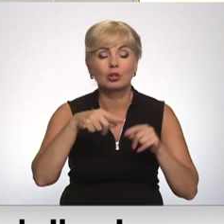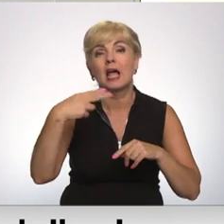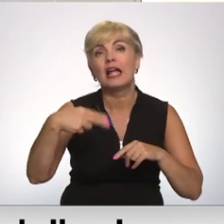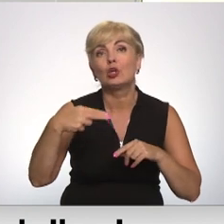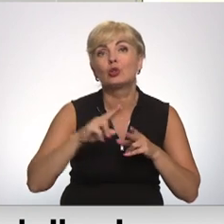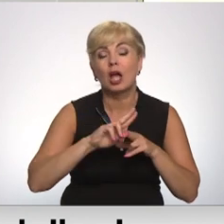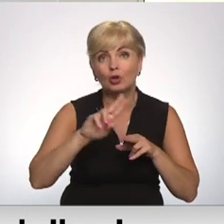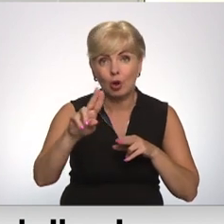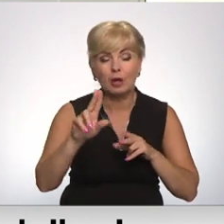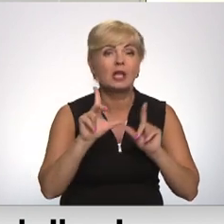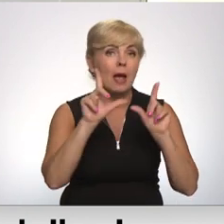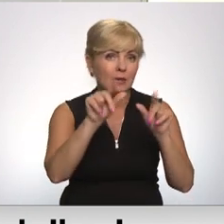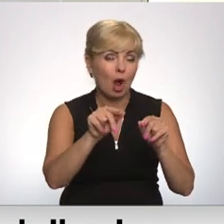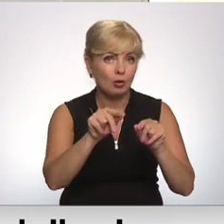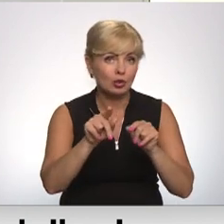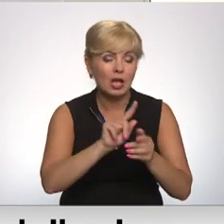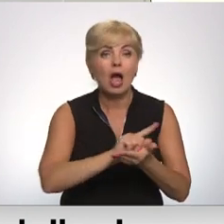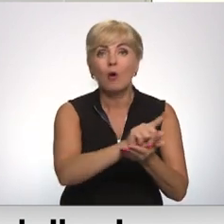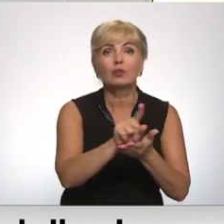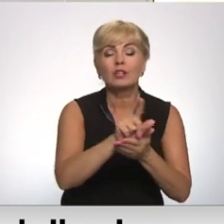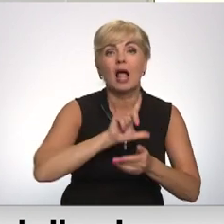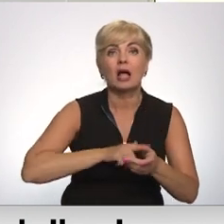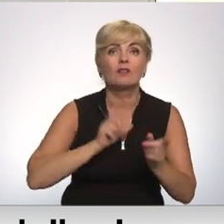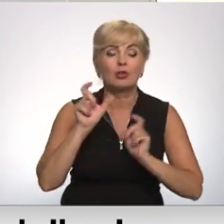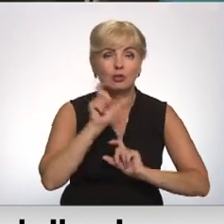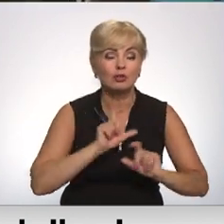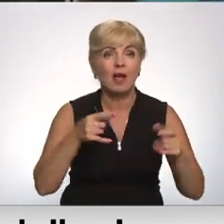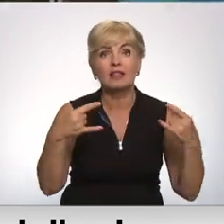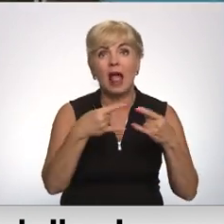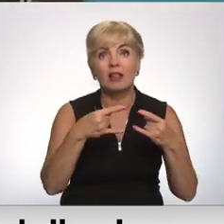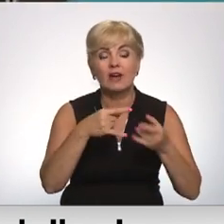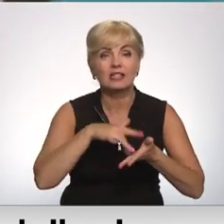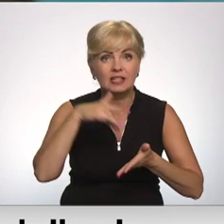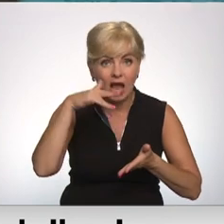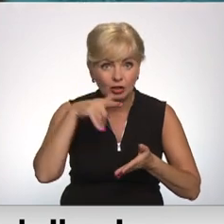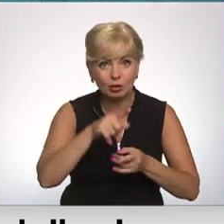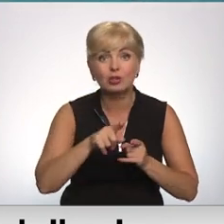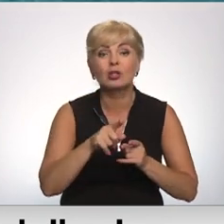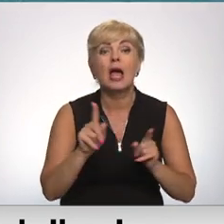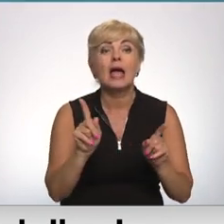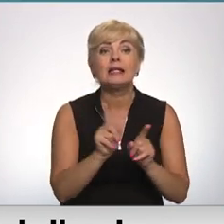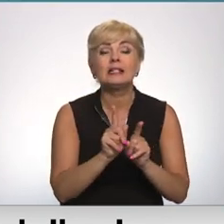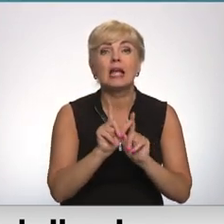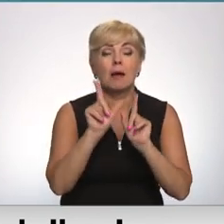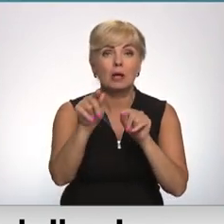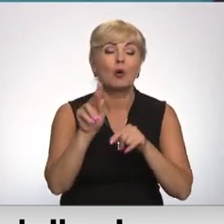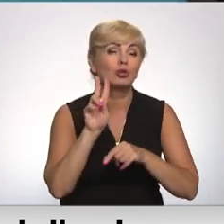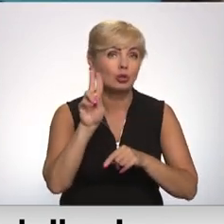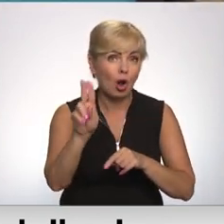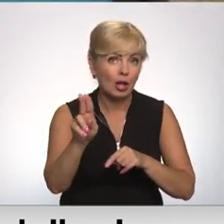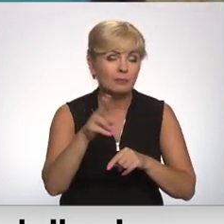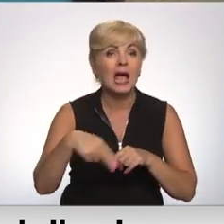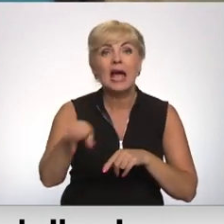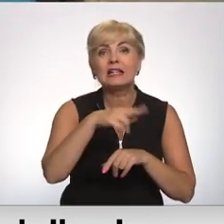troleibus, kas kursējas maršrotā Latvijas universitāte televīzijas centrs. Jāmot vērā, ka reizsos dosies īsiet troleibus, kuriem ir arī dīzeļ